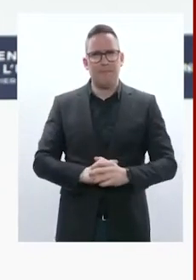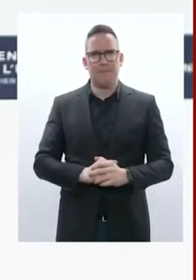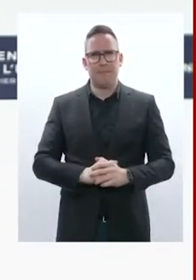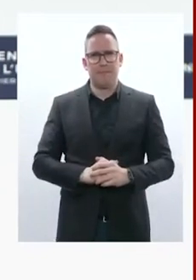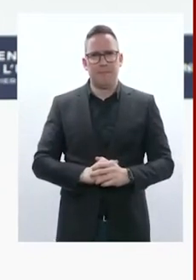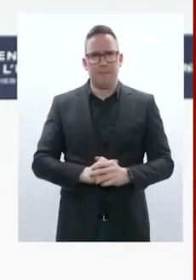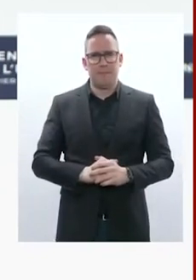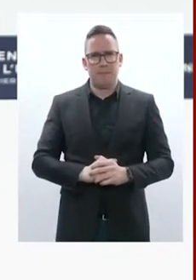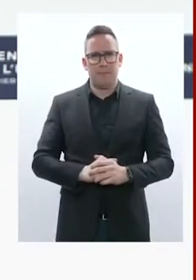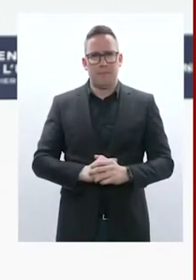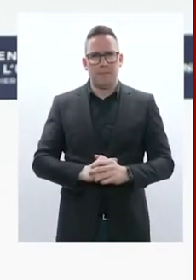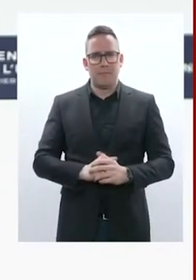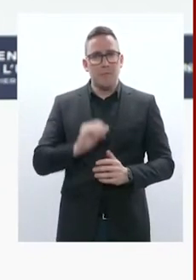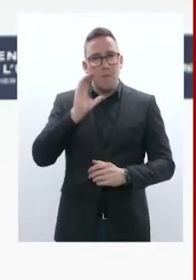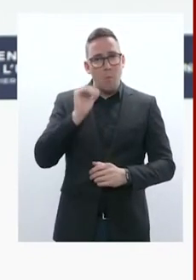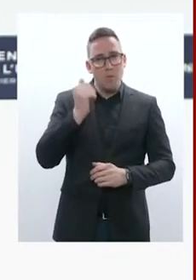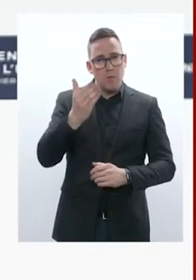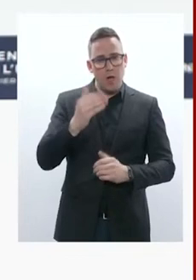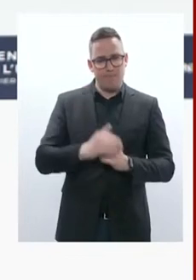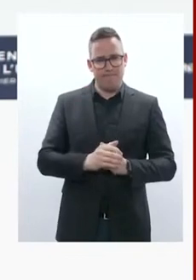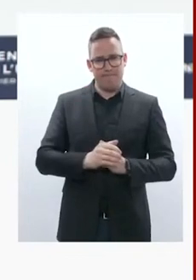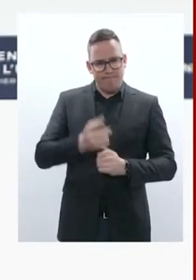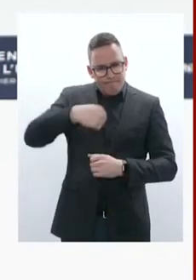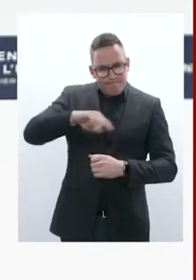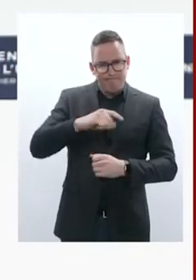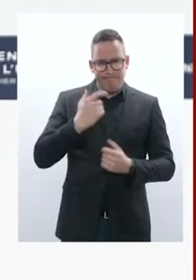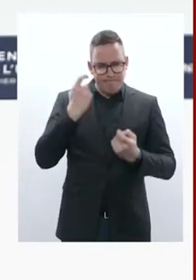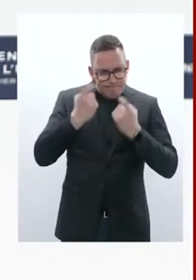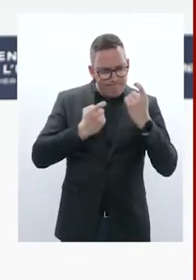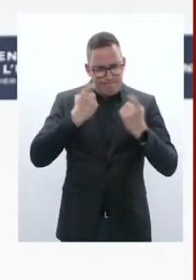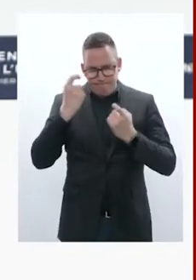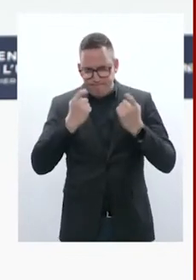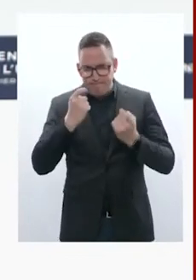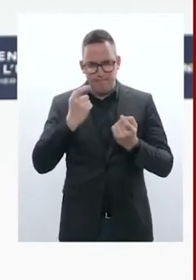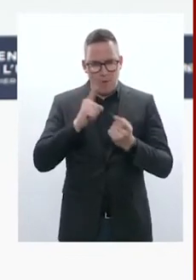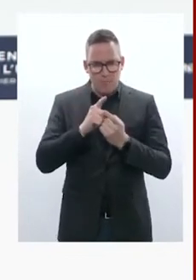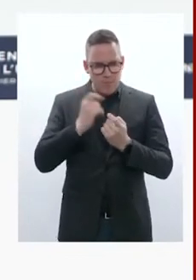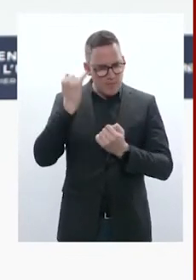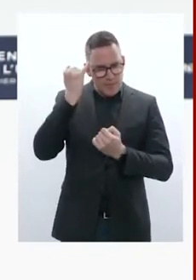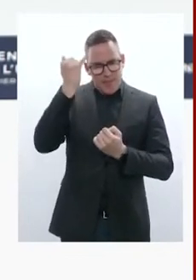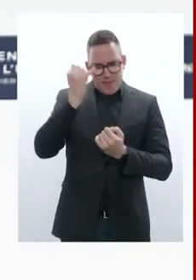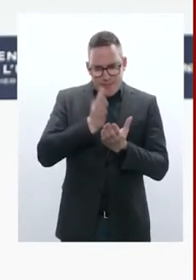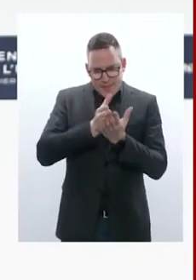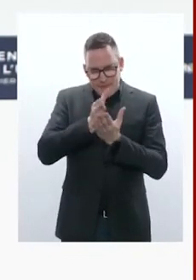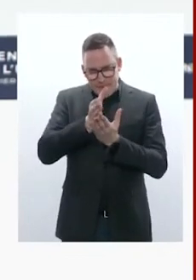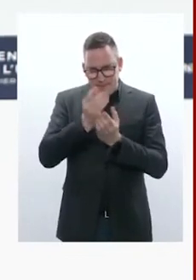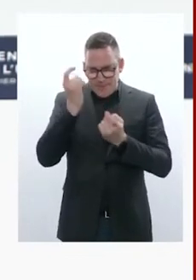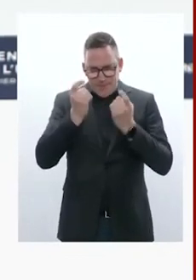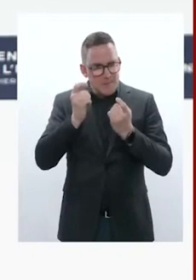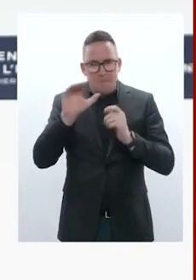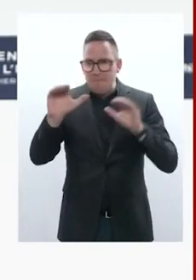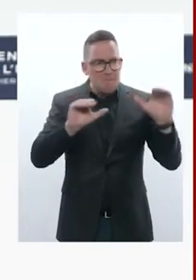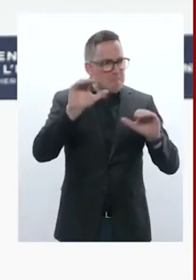discussion très stratégique et prospective, à nous mettre d'accord sur cinq catégories d